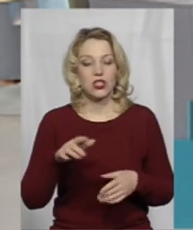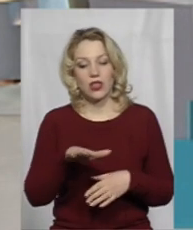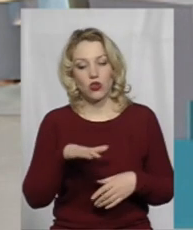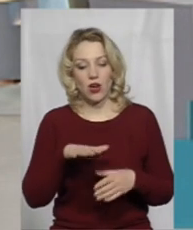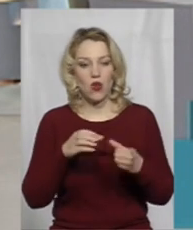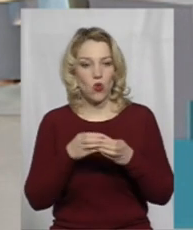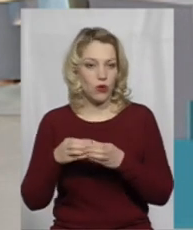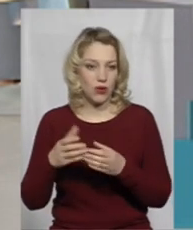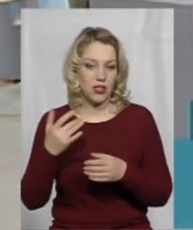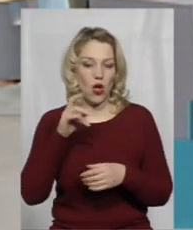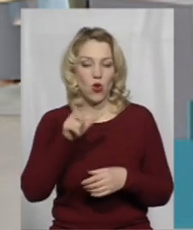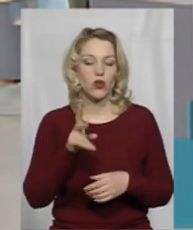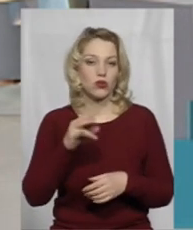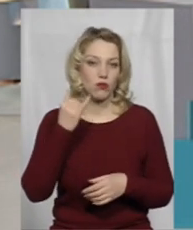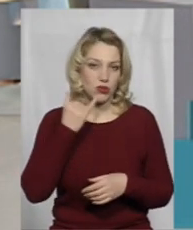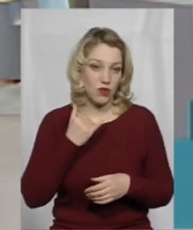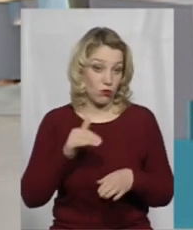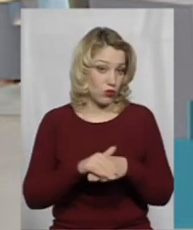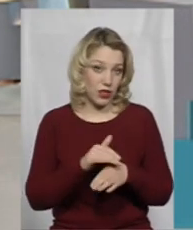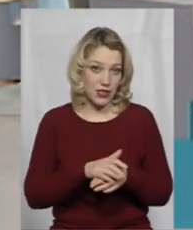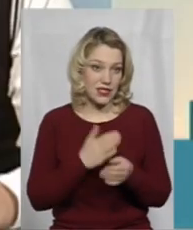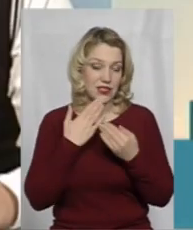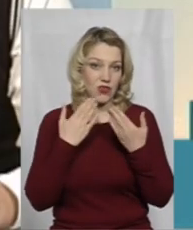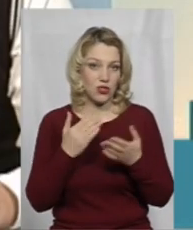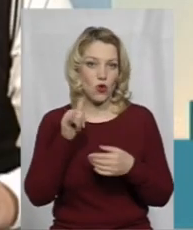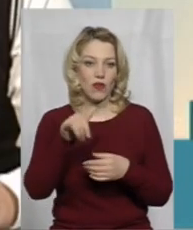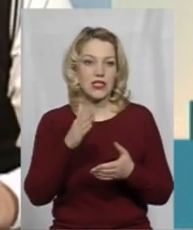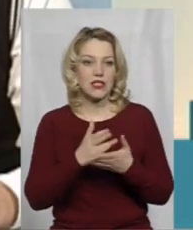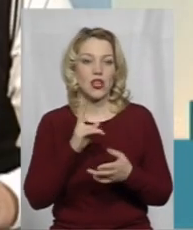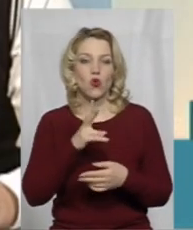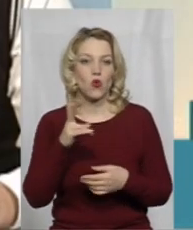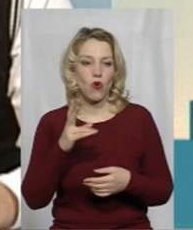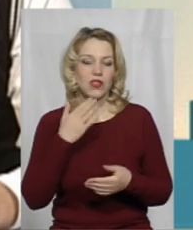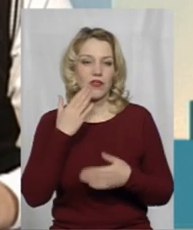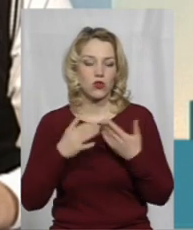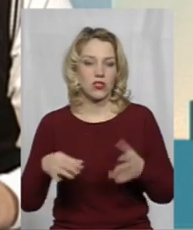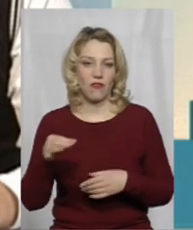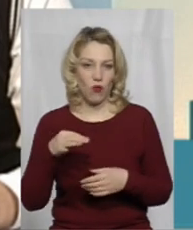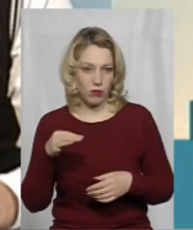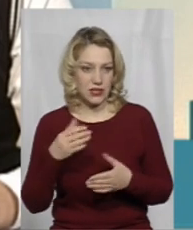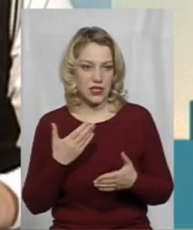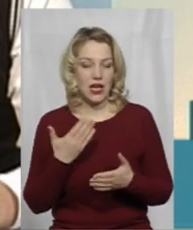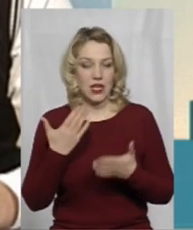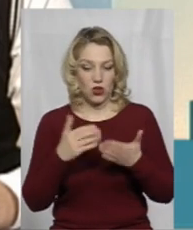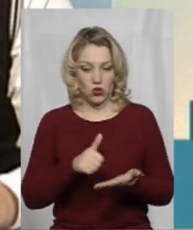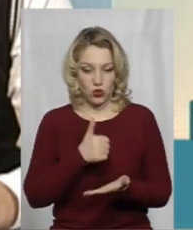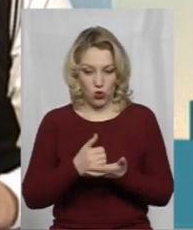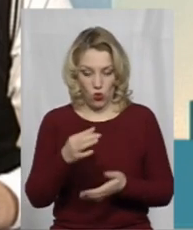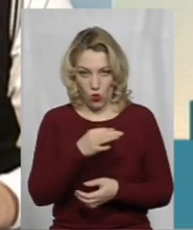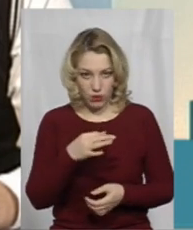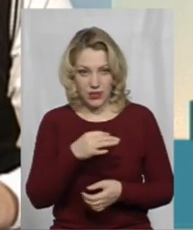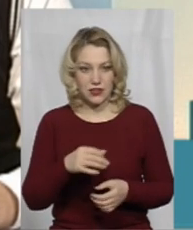територіальної громади людина позвонила, будь ласка, звертайтеся, у вас є до кого звернутися. А в області, якщо в області, очолює